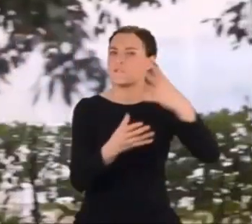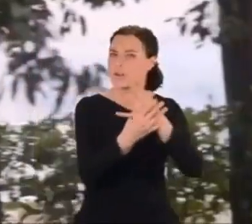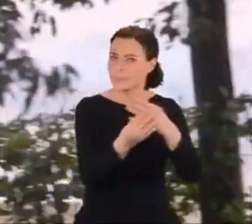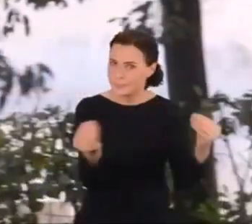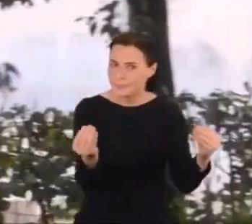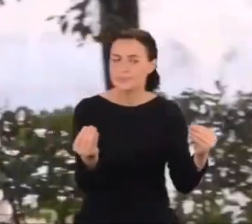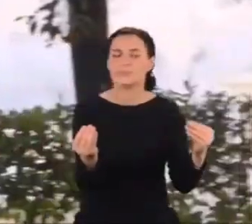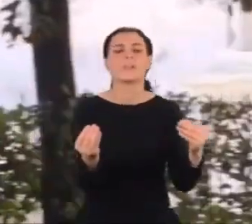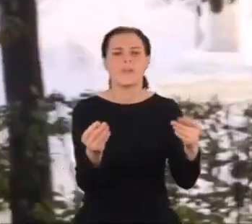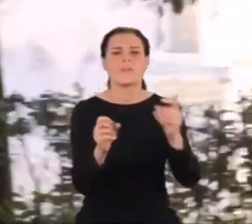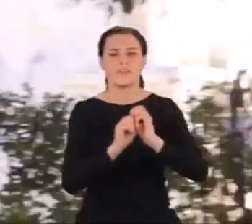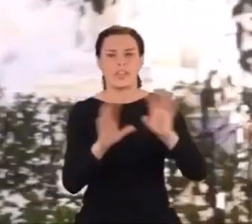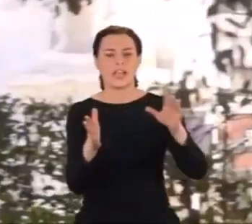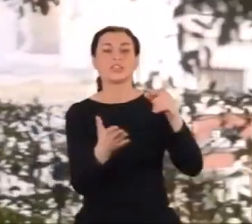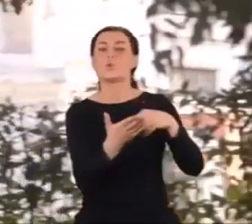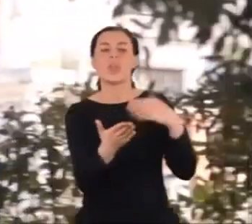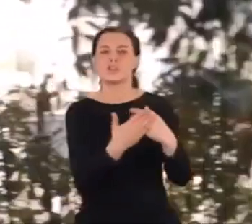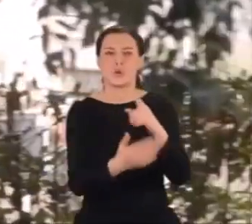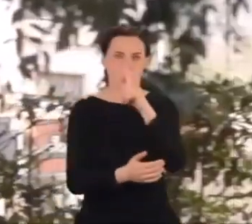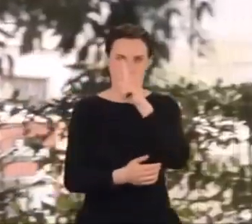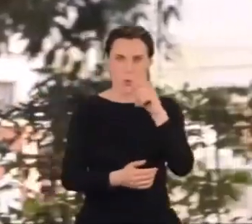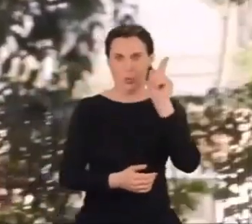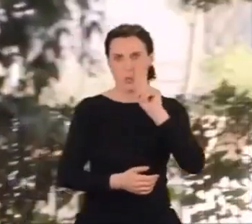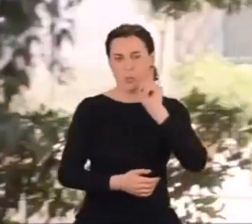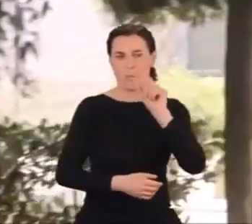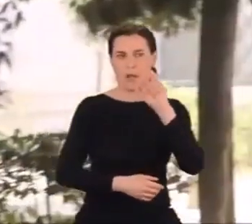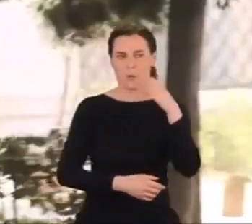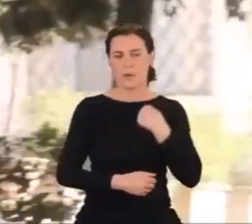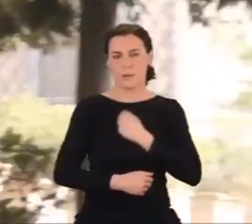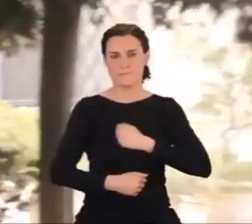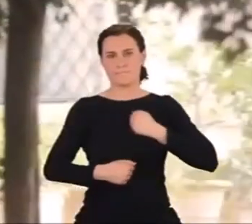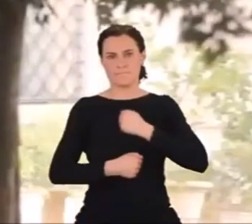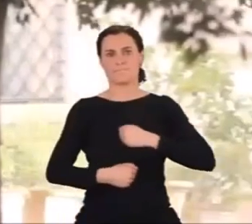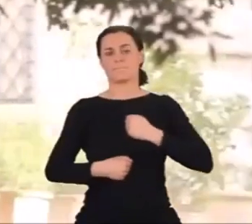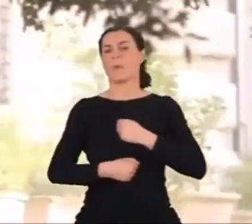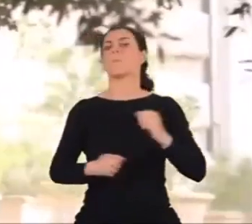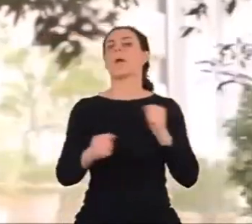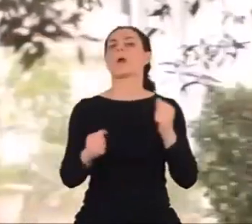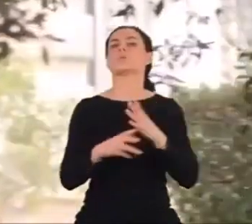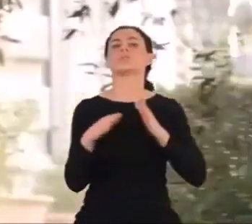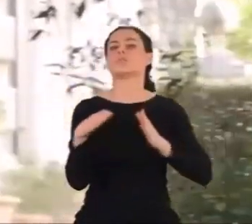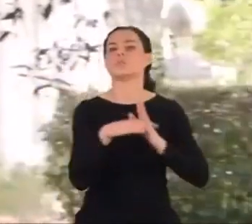przygnębienie fizyka wynikało z obawy przed tym, co przyniosą światu najnowsze odkrycia.